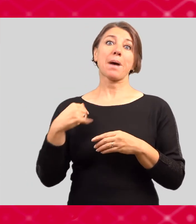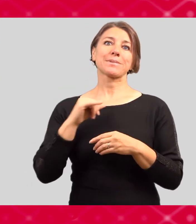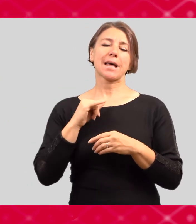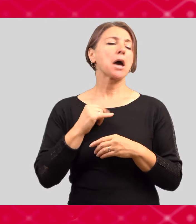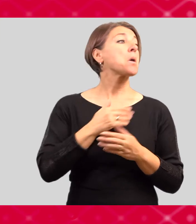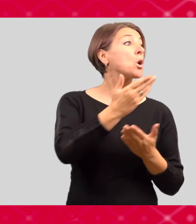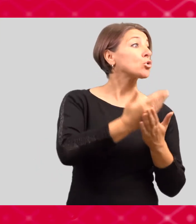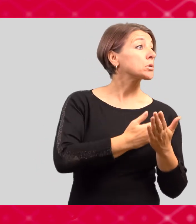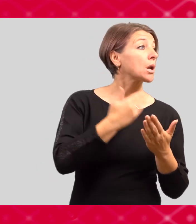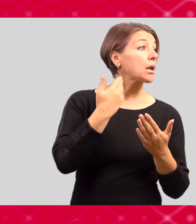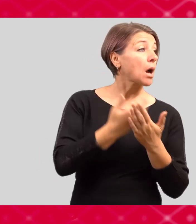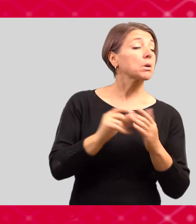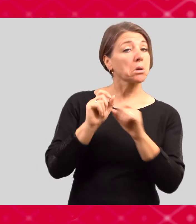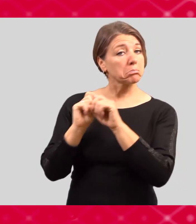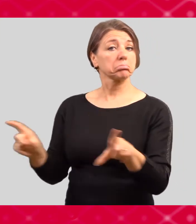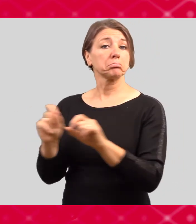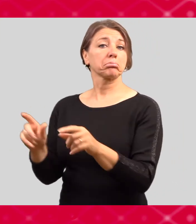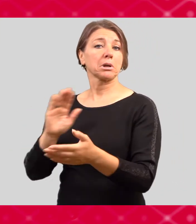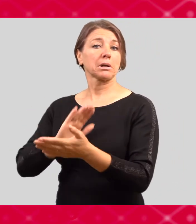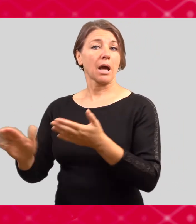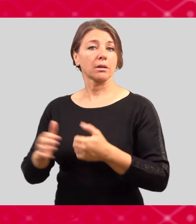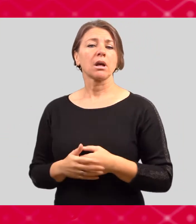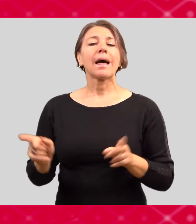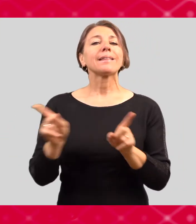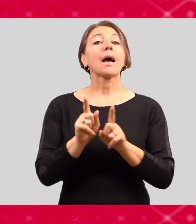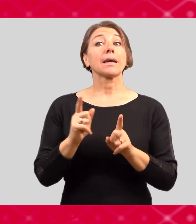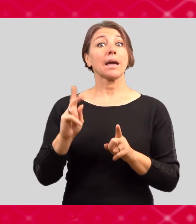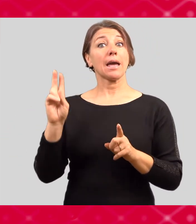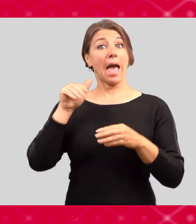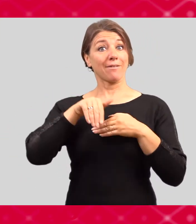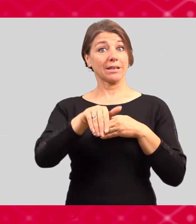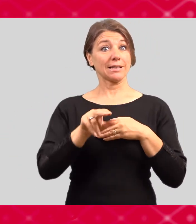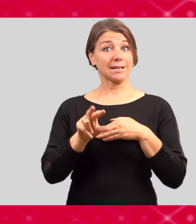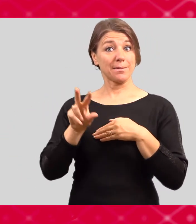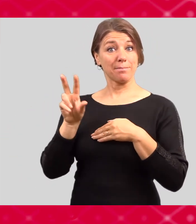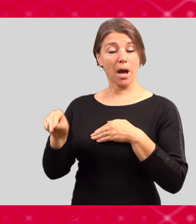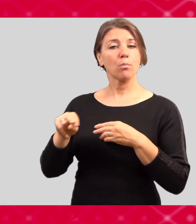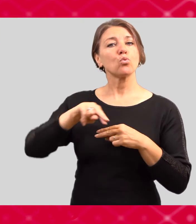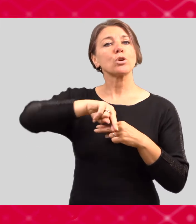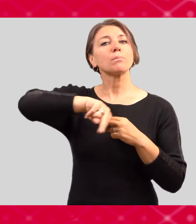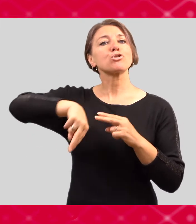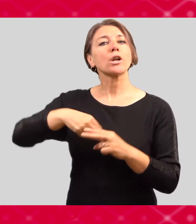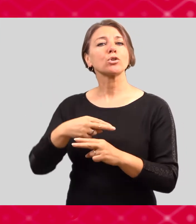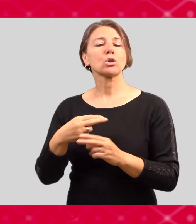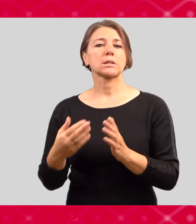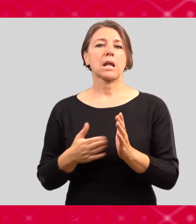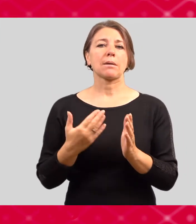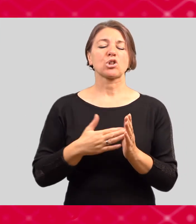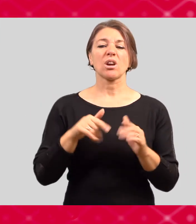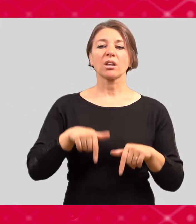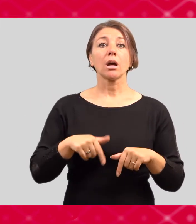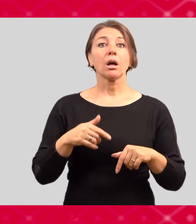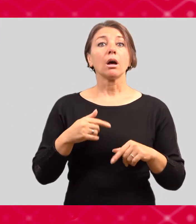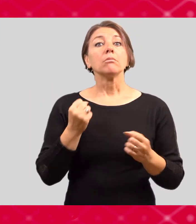práce, tak vám ji přepošleme. Zároveň vám pošleme přednostně nabídky brigády na akce, které